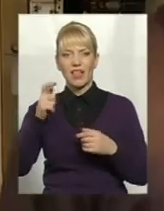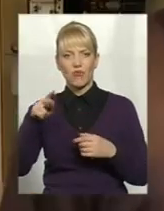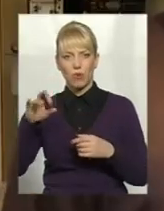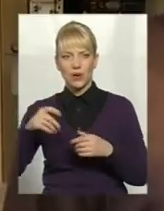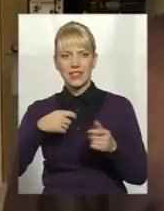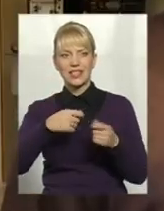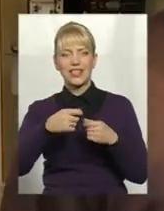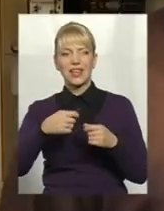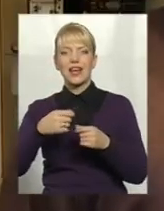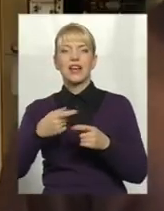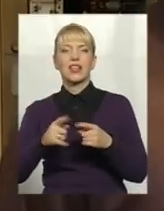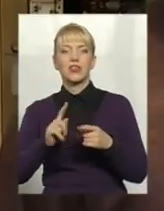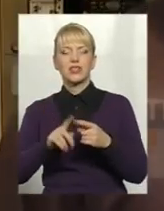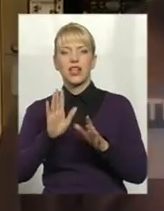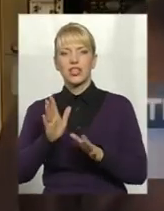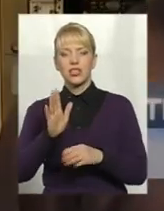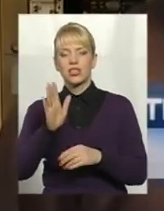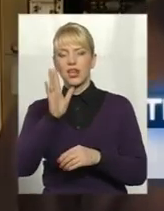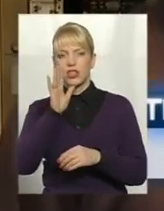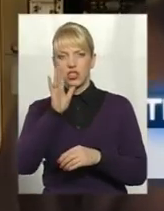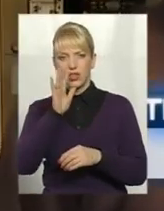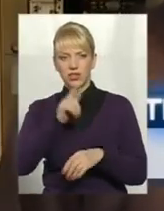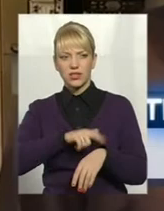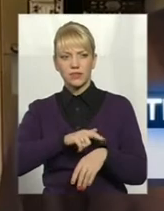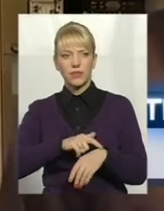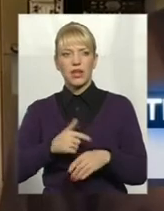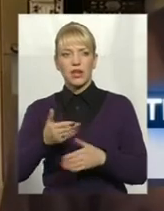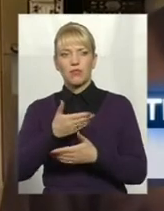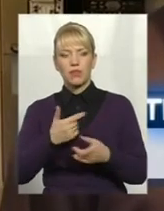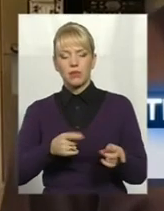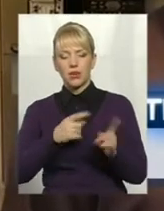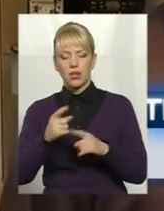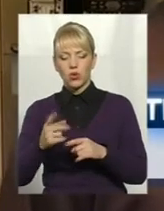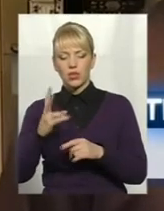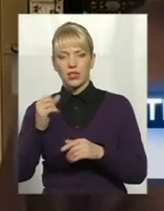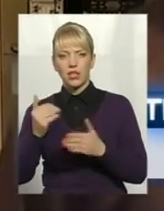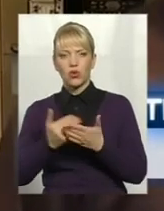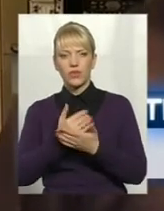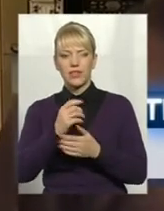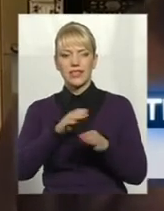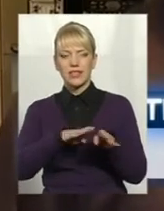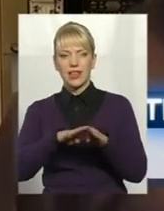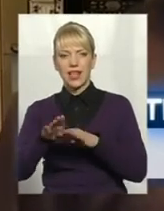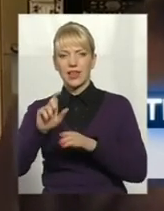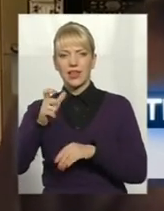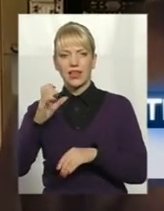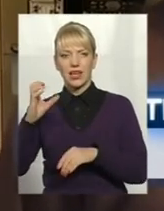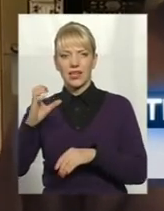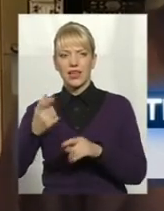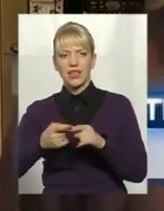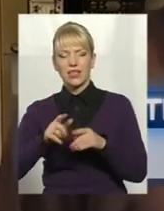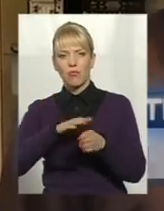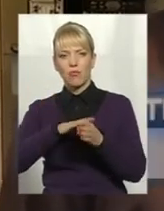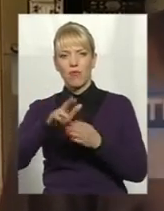Це розширить наші ринки збуту. Ми приходимо на всі стандарти стосовно Європейського Союзу. Це повна